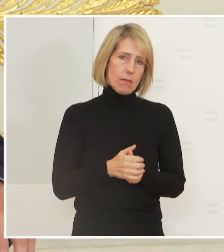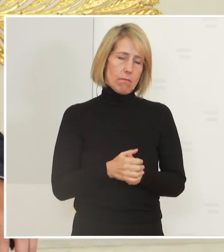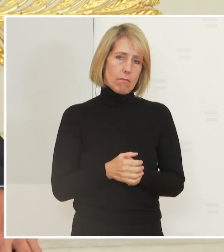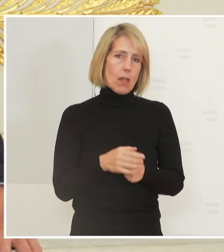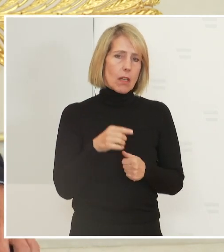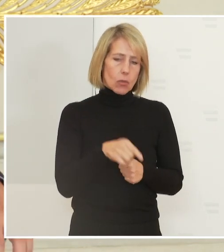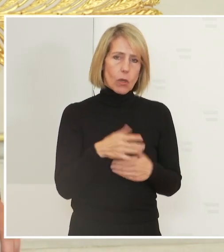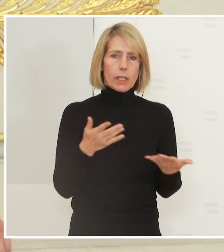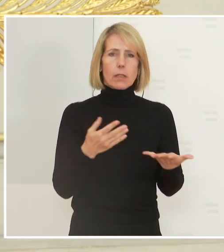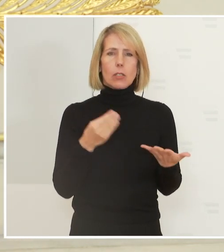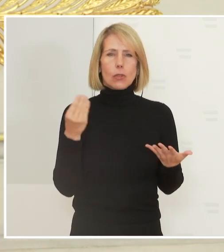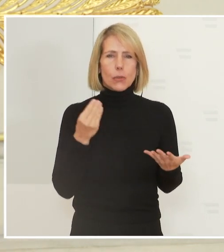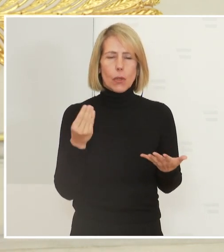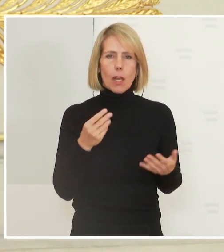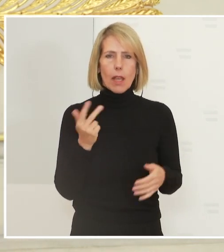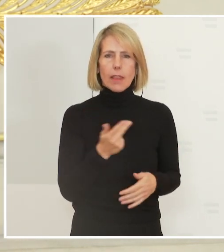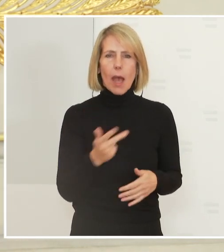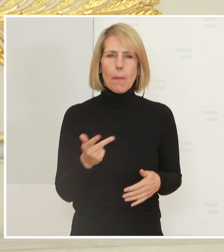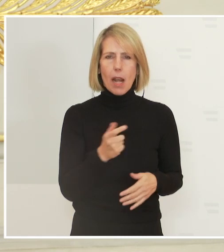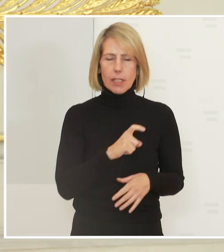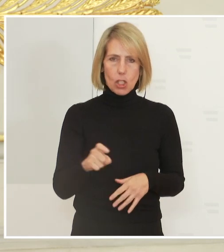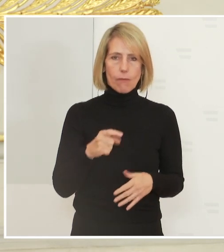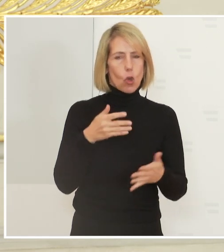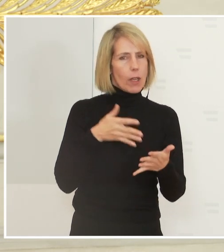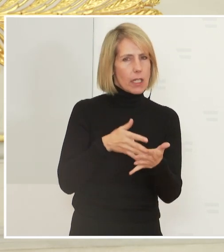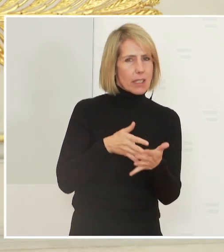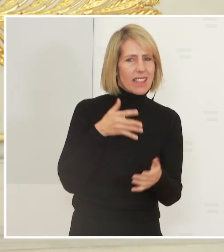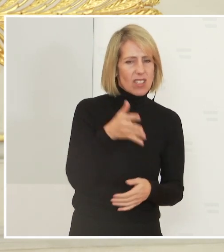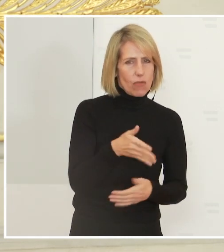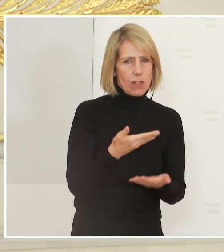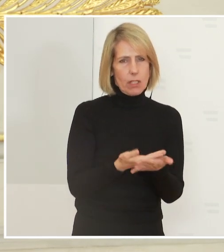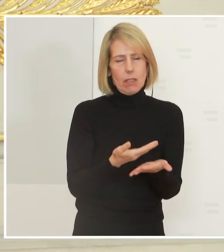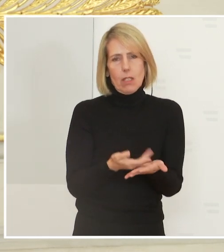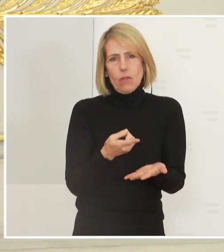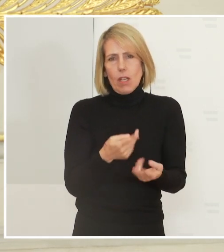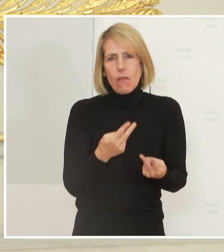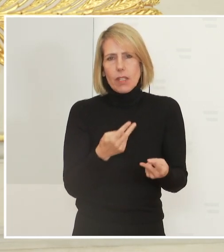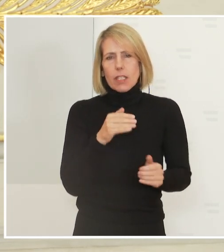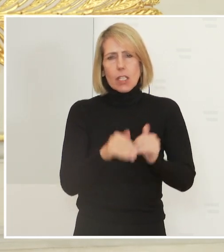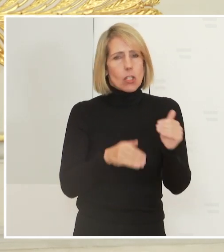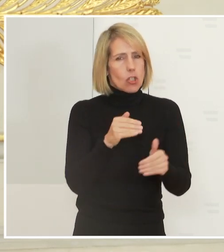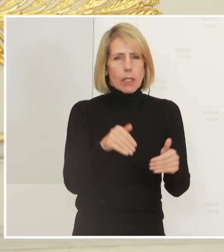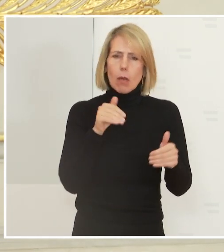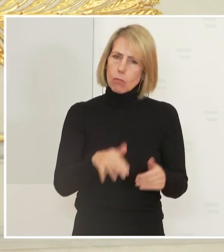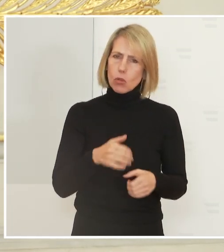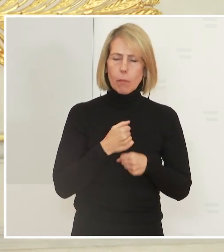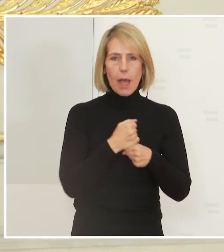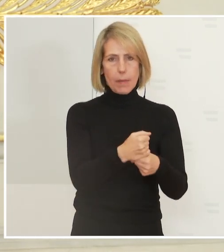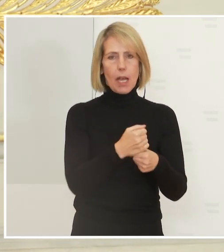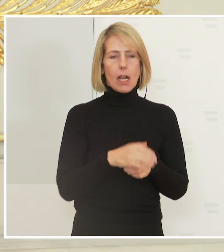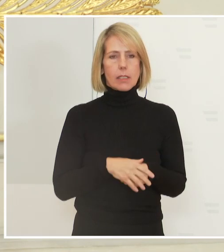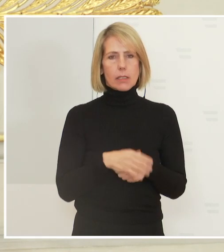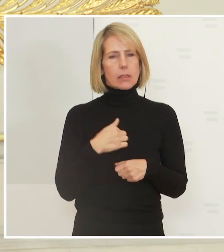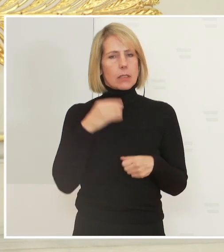eine dreifache Testung in der Woche haben. Das ist ein wichtiger Schritt, den wir nicht missen wollen und ich glaube, dass auch der